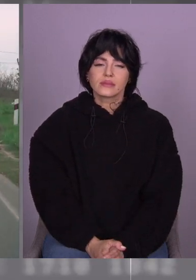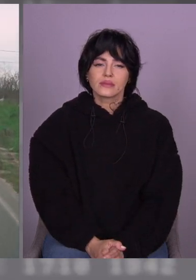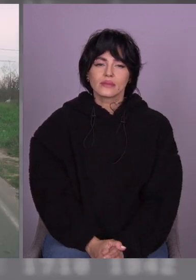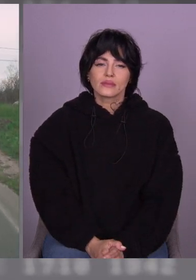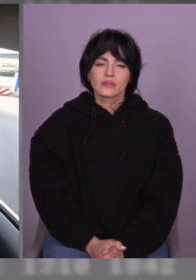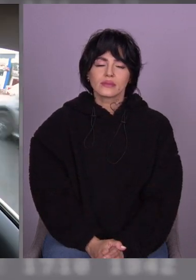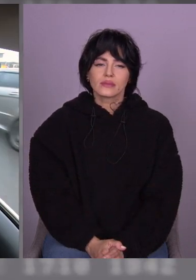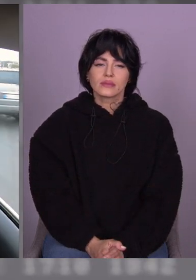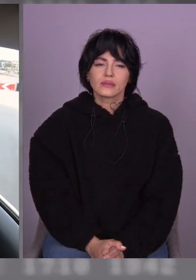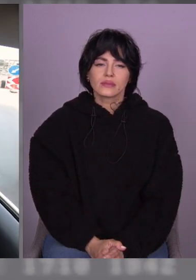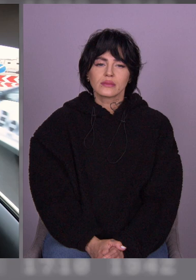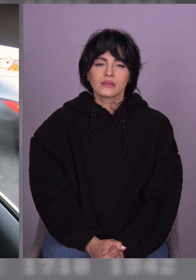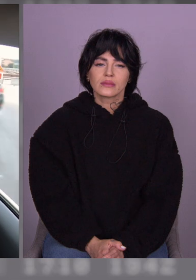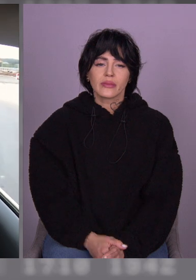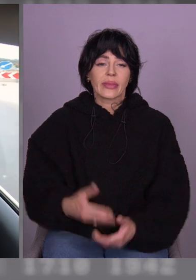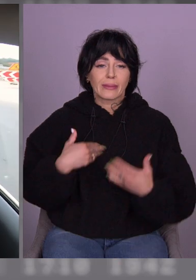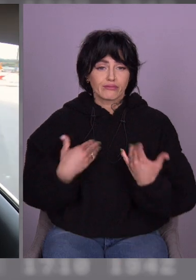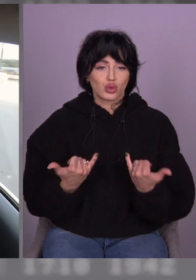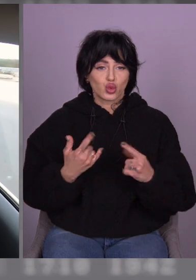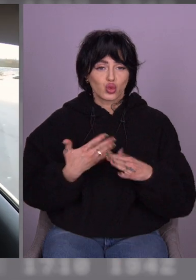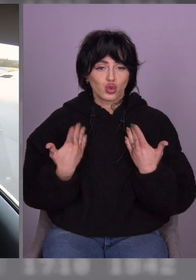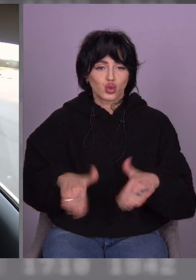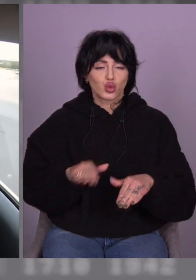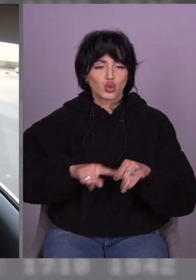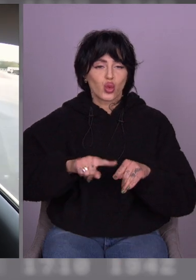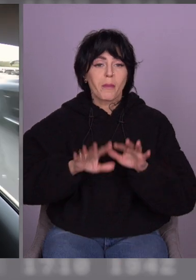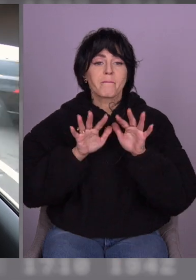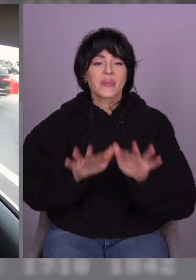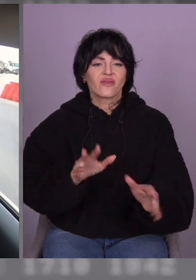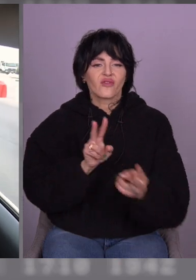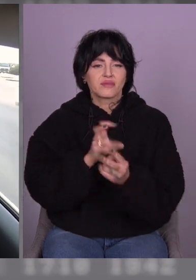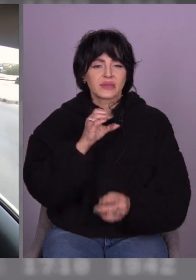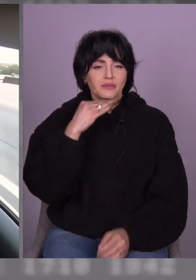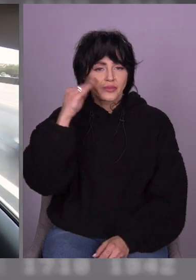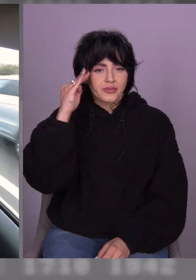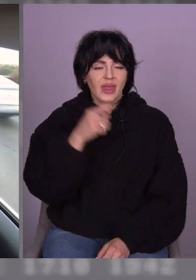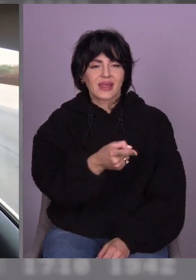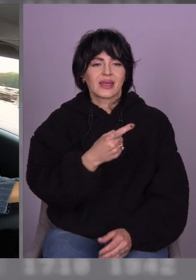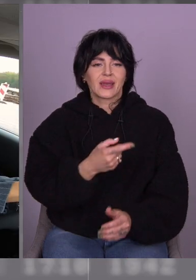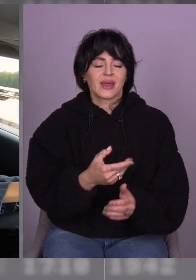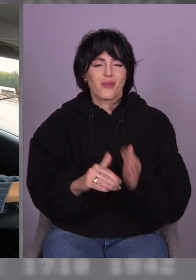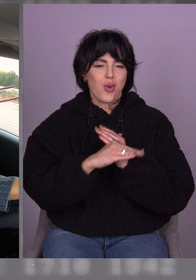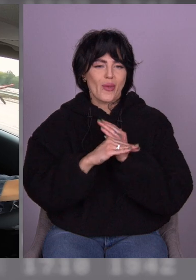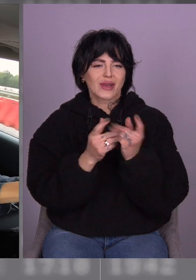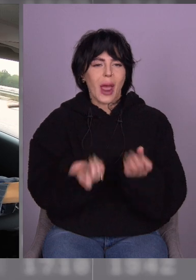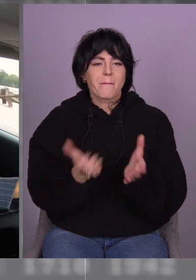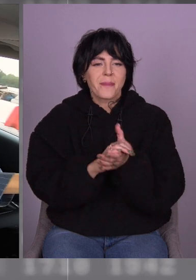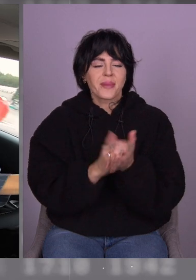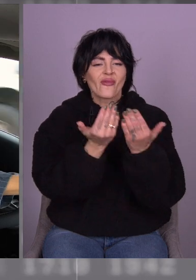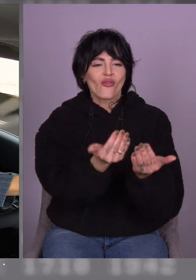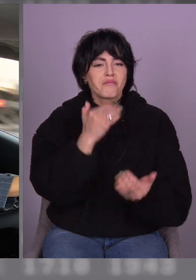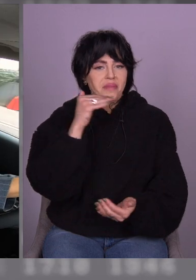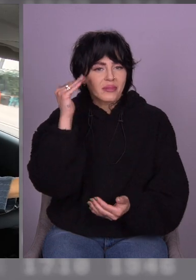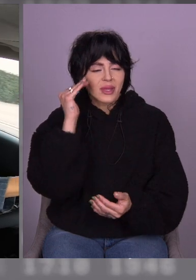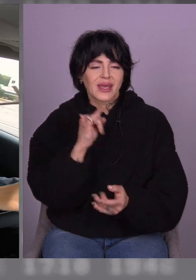Алла, ну, я так розумію, що ми вже майже на місці. Я буду просити вас зараз познайомити із вашим батьком і